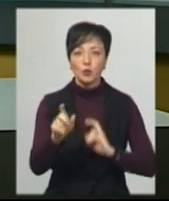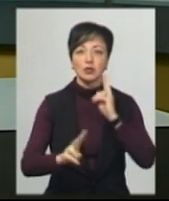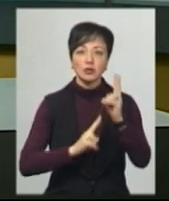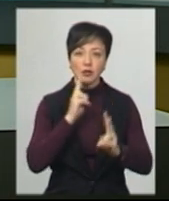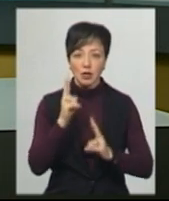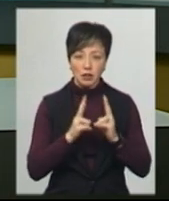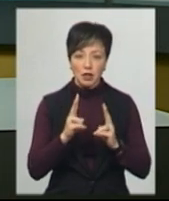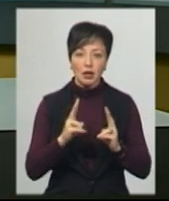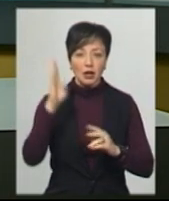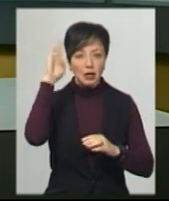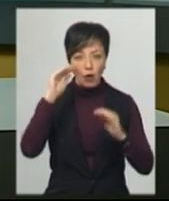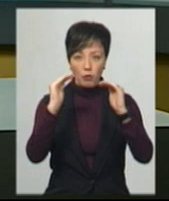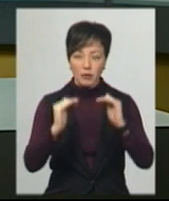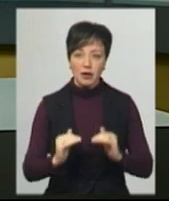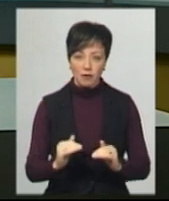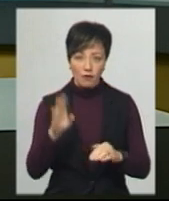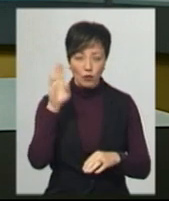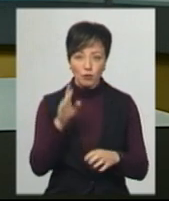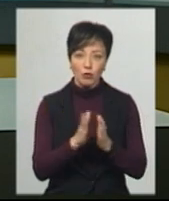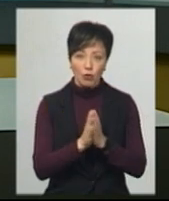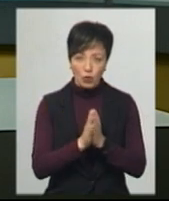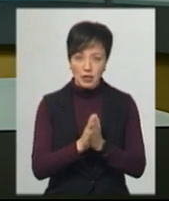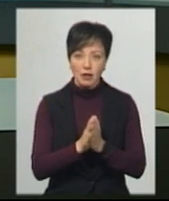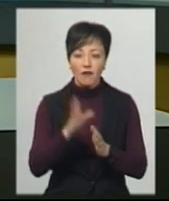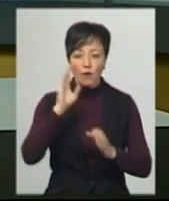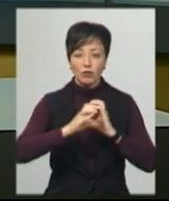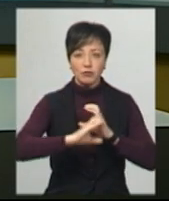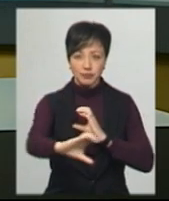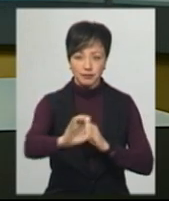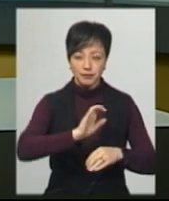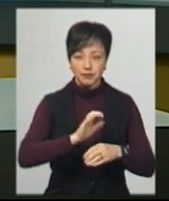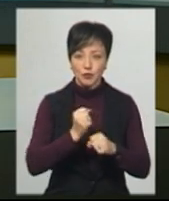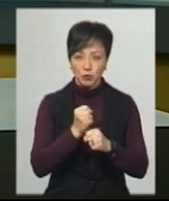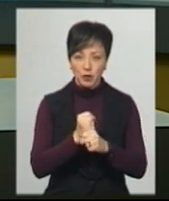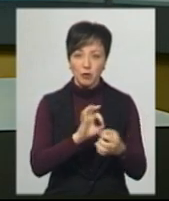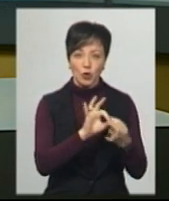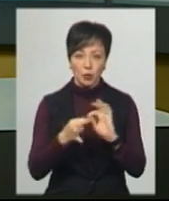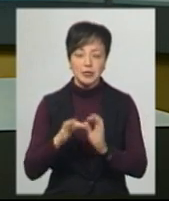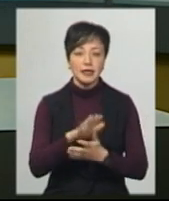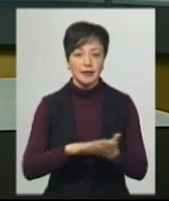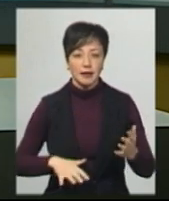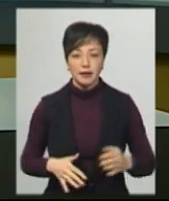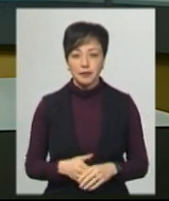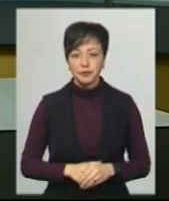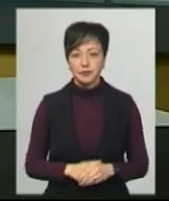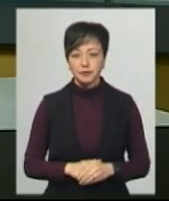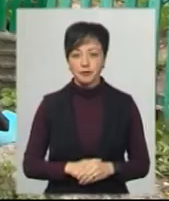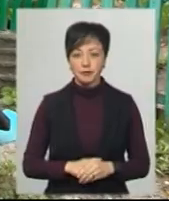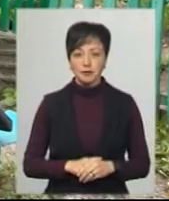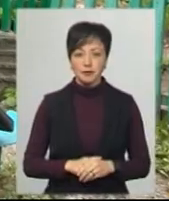на обмілілі колодязів та просять провести централізоване водопостачання. Подробиці в сюжеті Світлани Поробок.